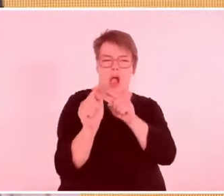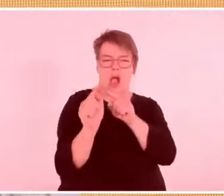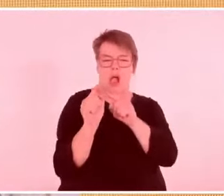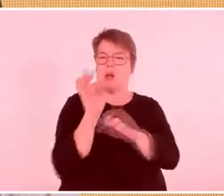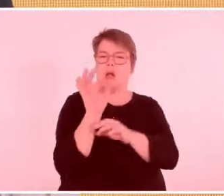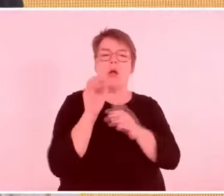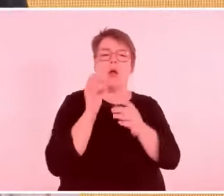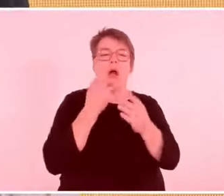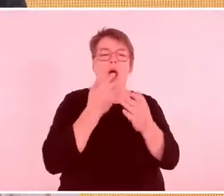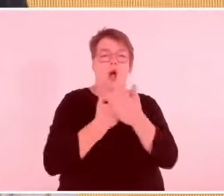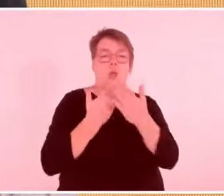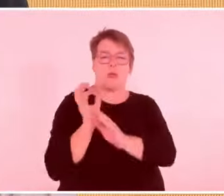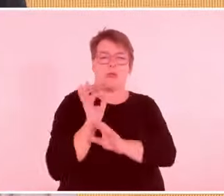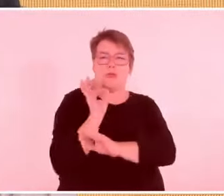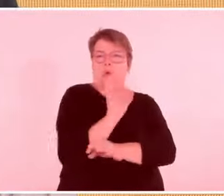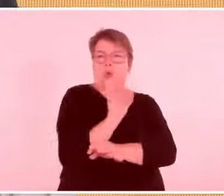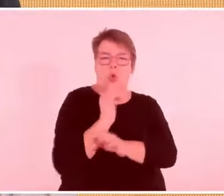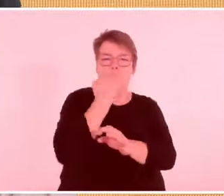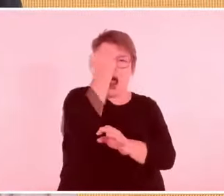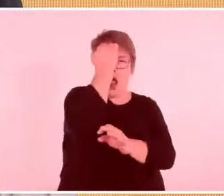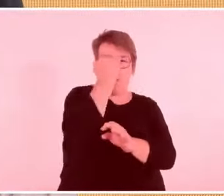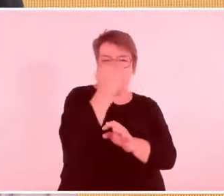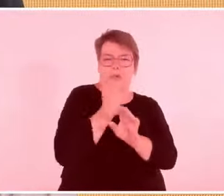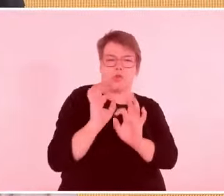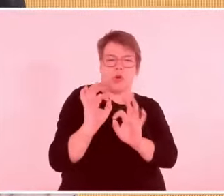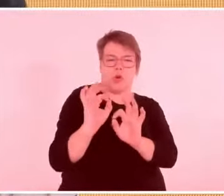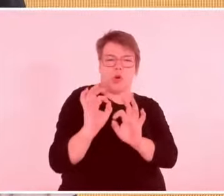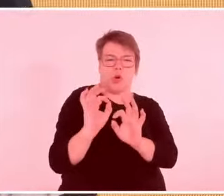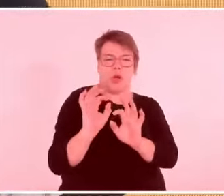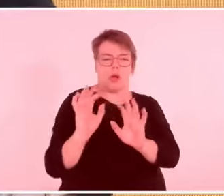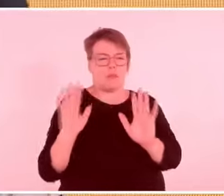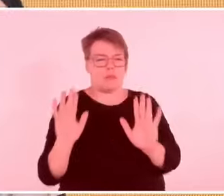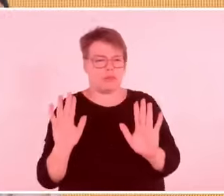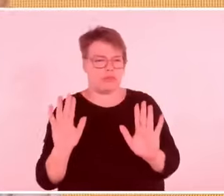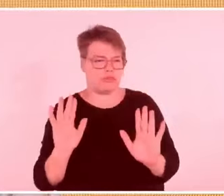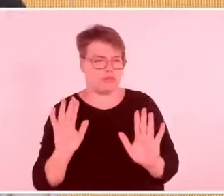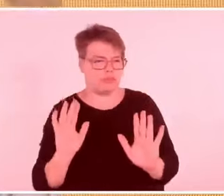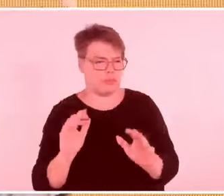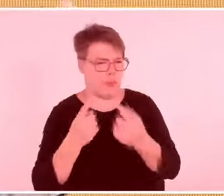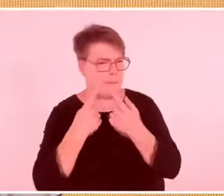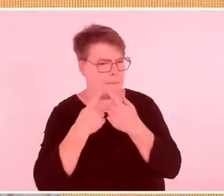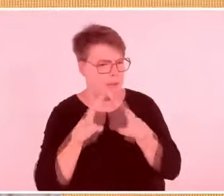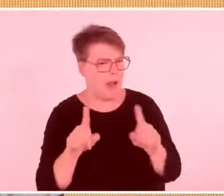wie eine Wabe strukturiert ist.